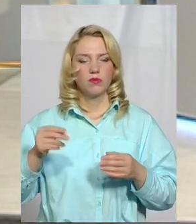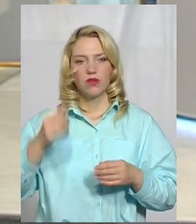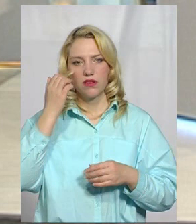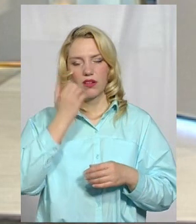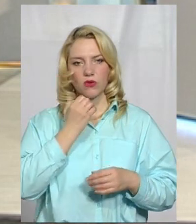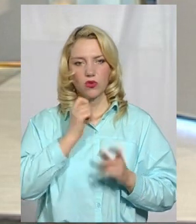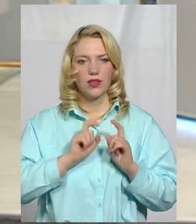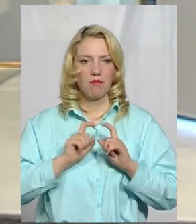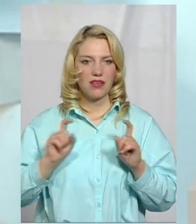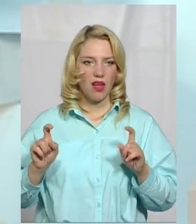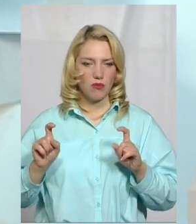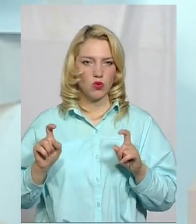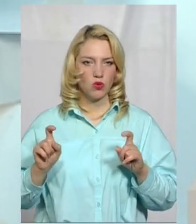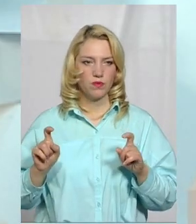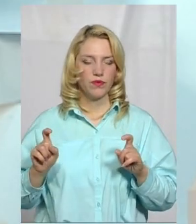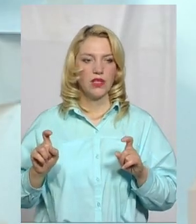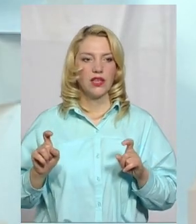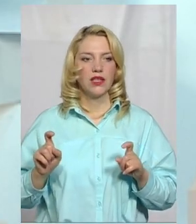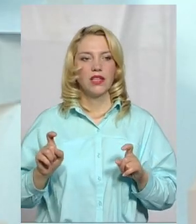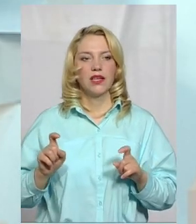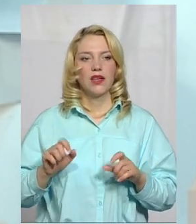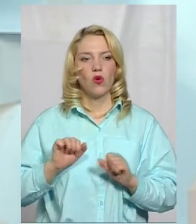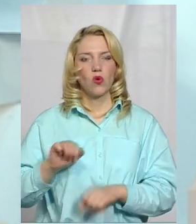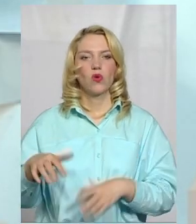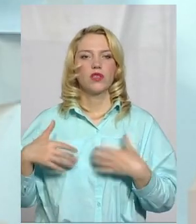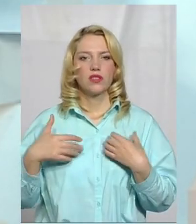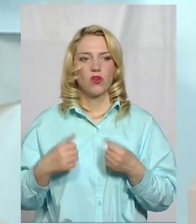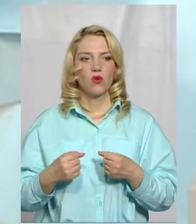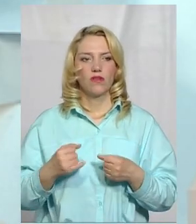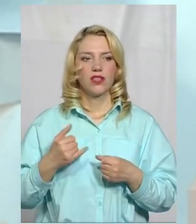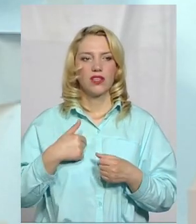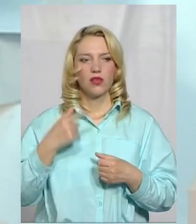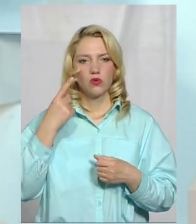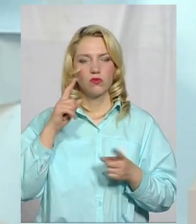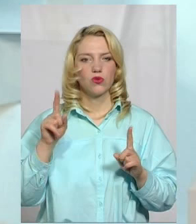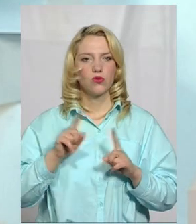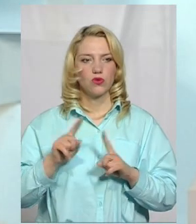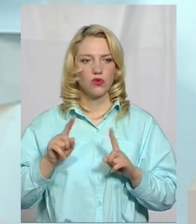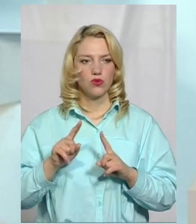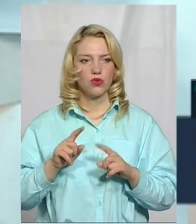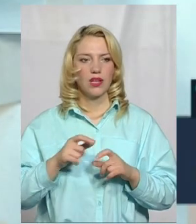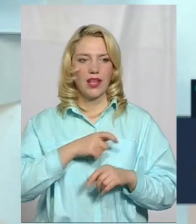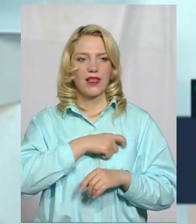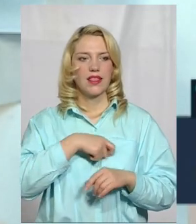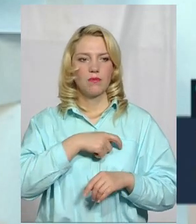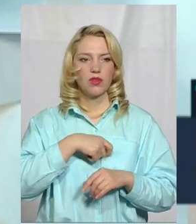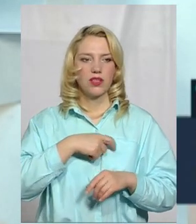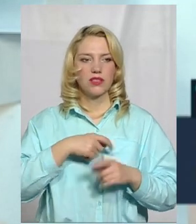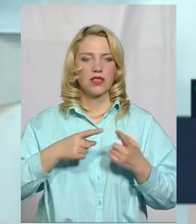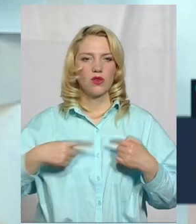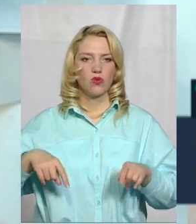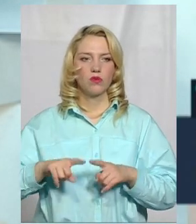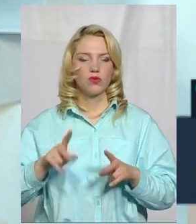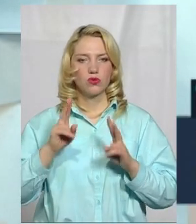департаменту охорони здоров'я, і я думаю, що депутатському корпусу, які